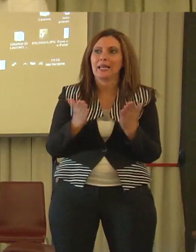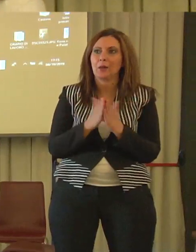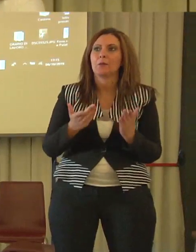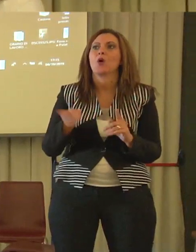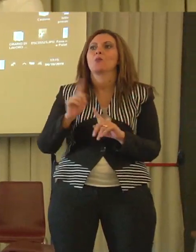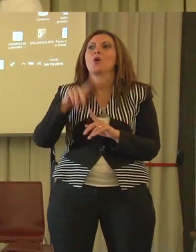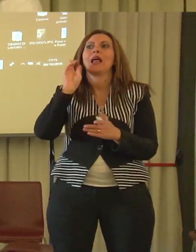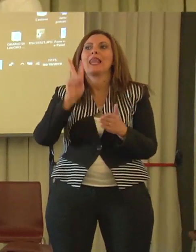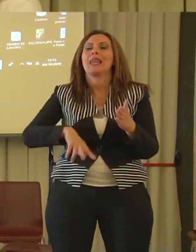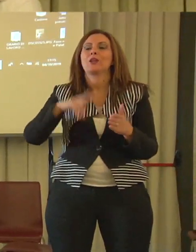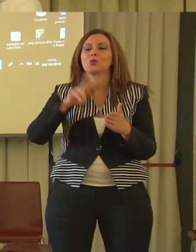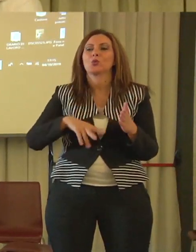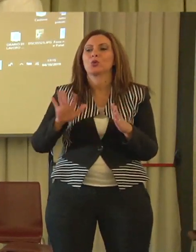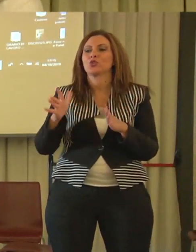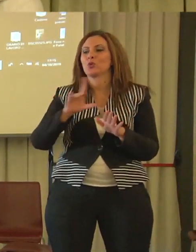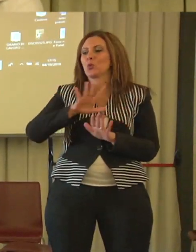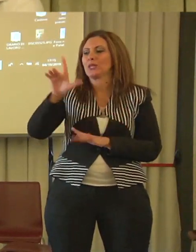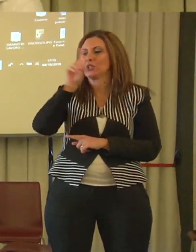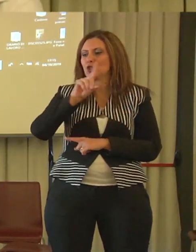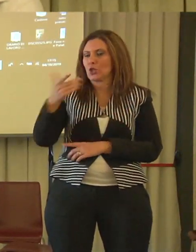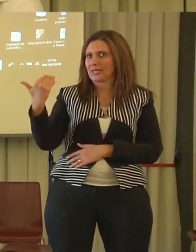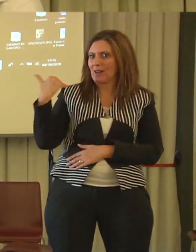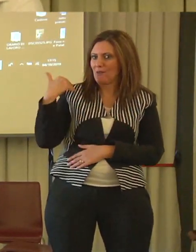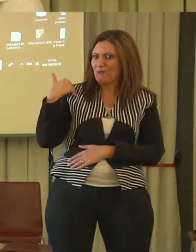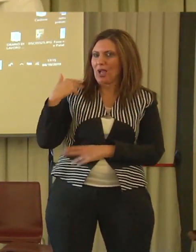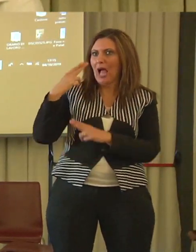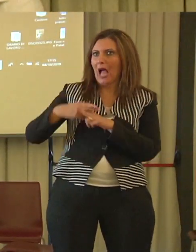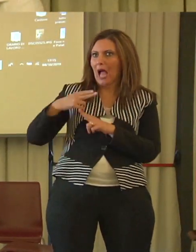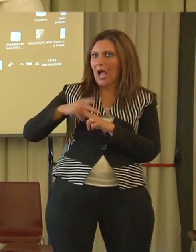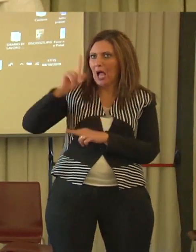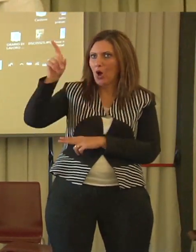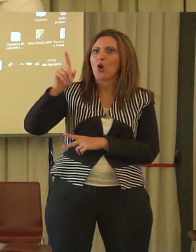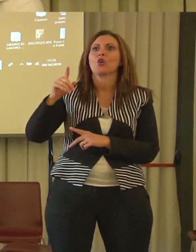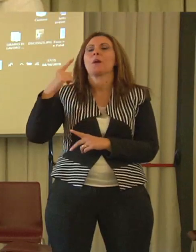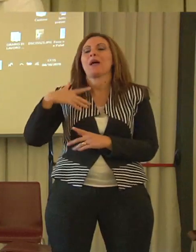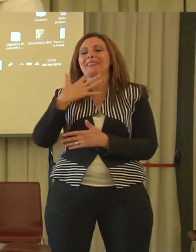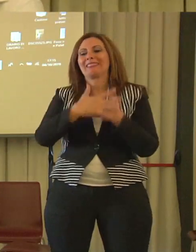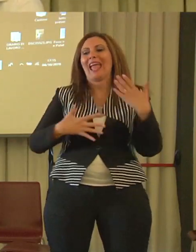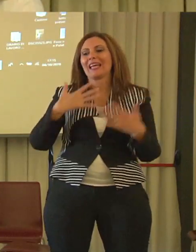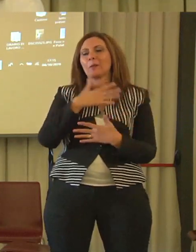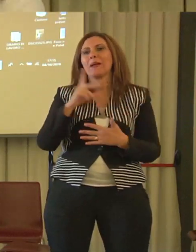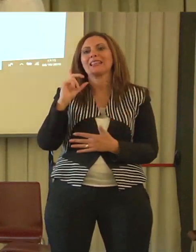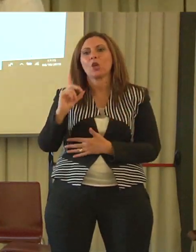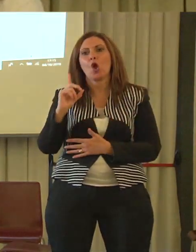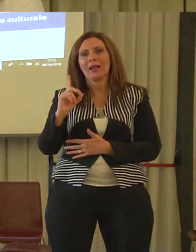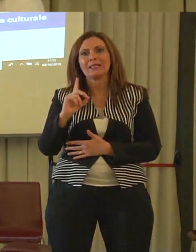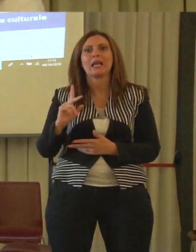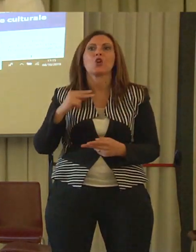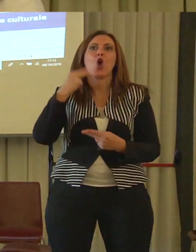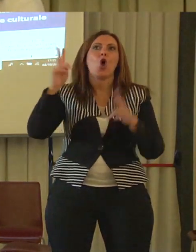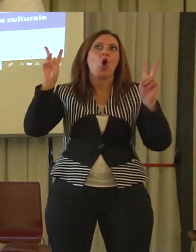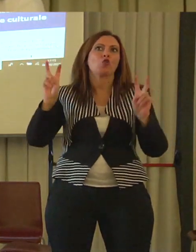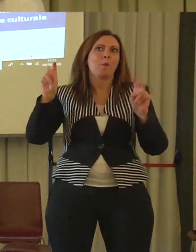15 giorni fa a Roma, sempre in un luogo della cultura, alle termine ideocreziate, che sono state anche esse nominate oggi più